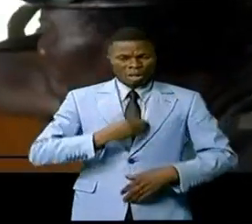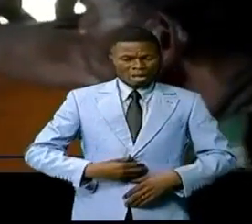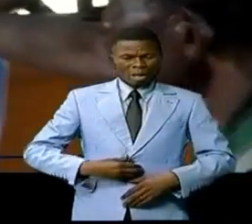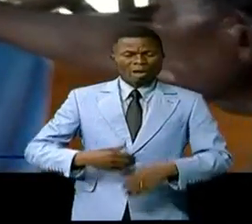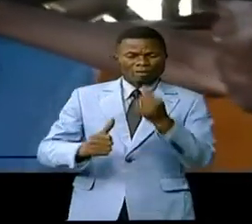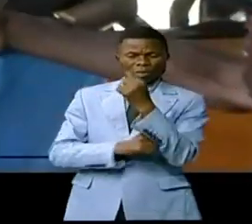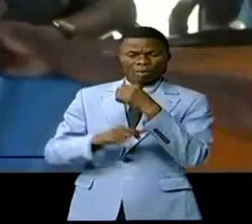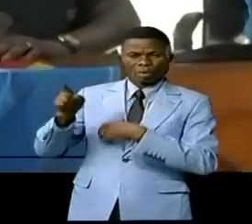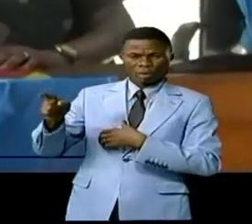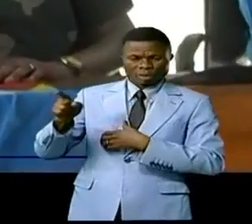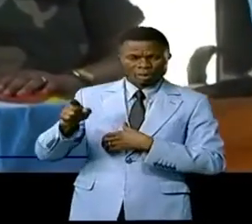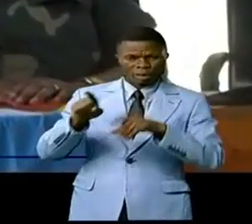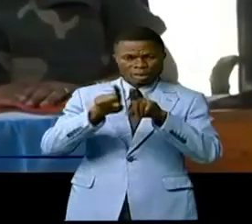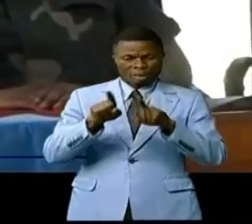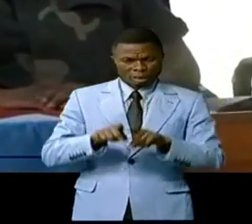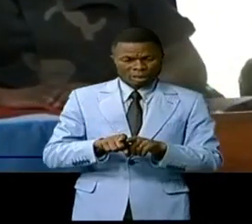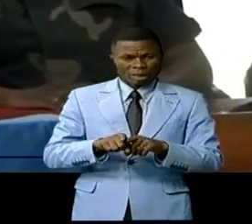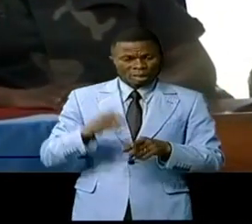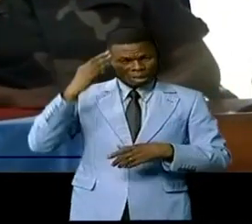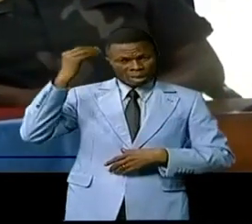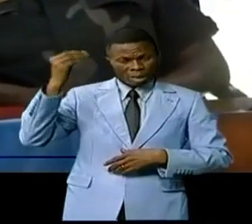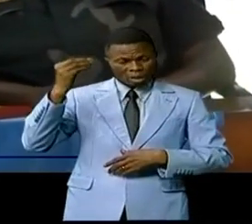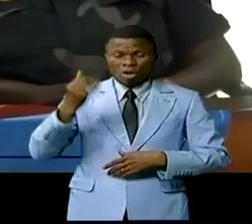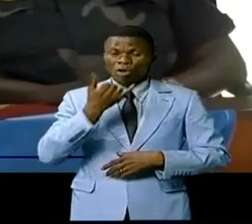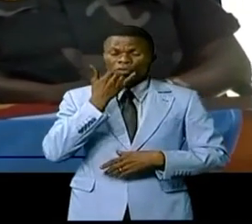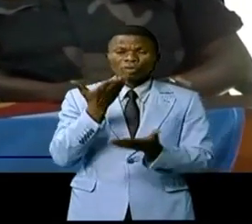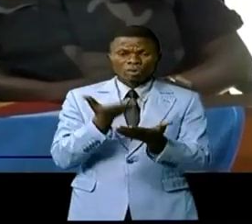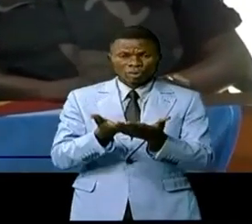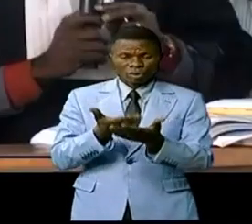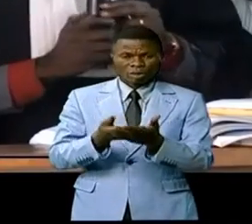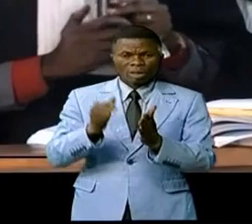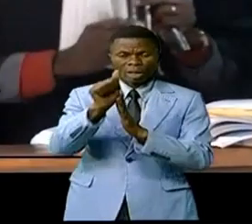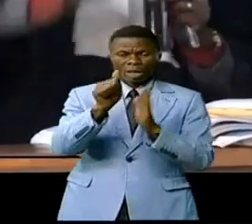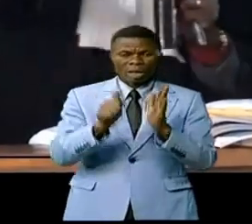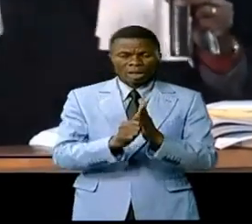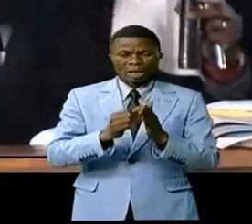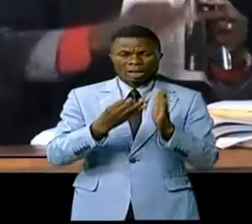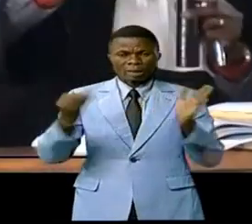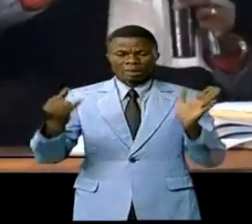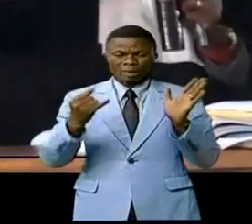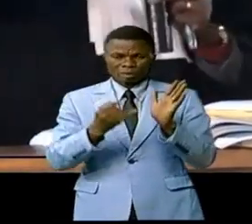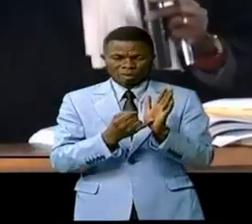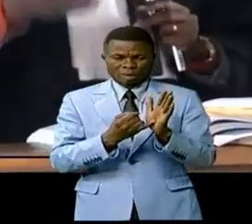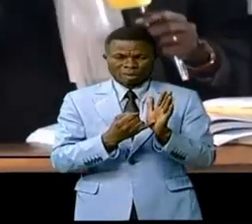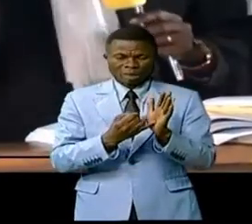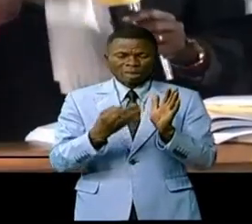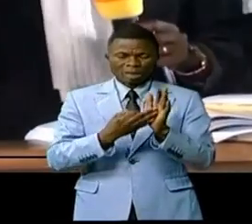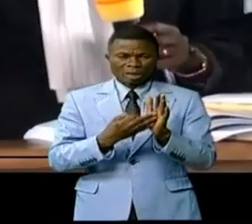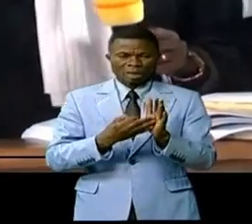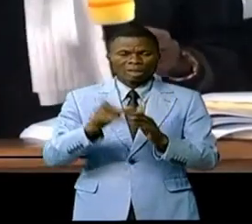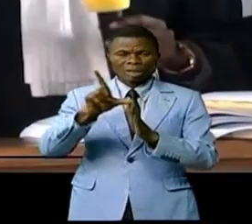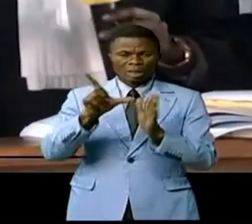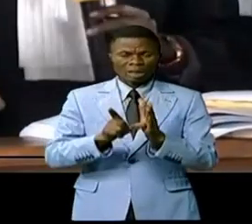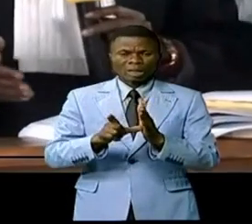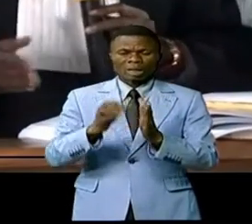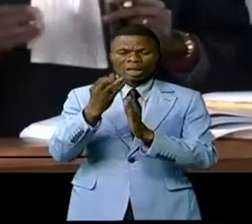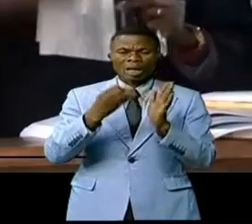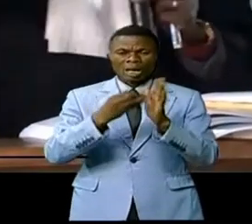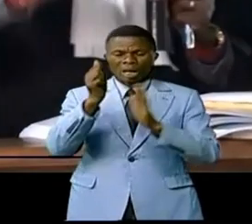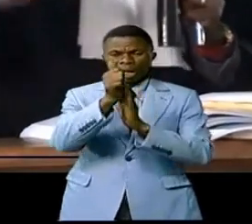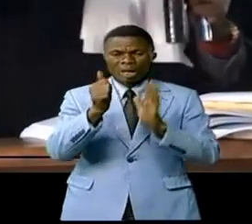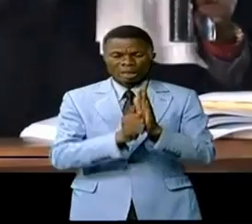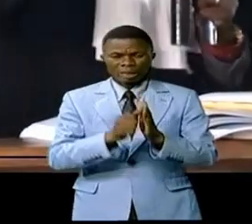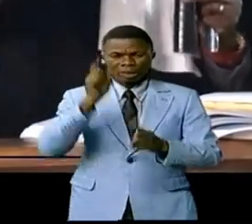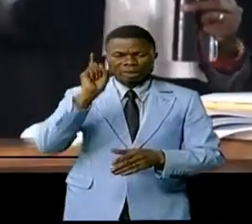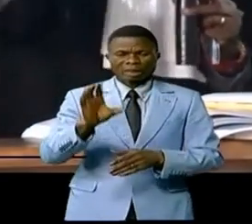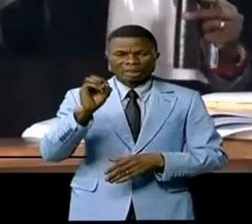défense. Ils l'ont ainsi considéré coupable suivant l'article 78 de la procédure pénale ordinelle et l'article 153